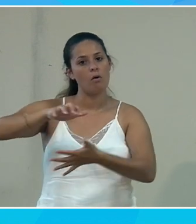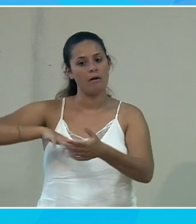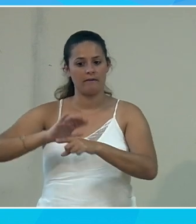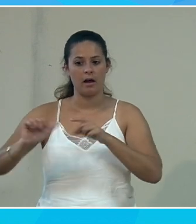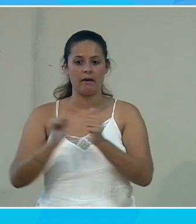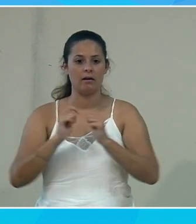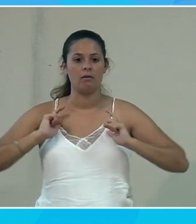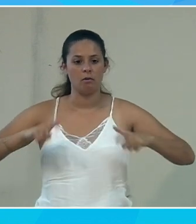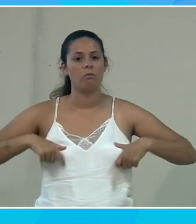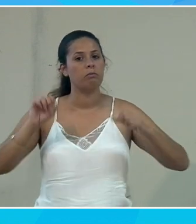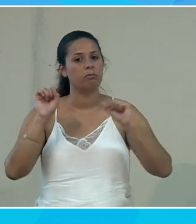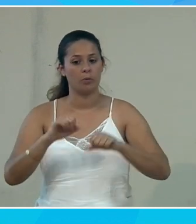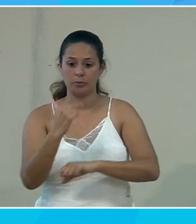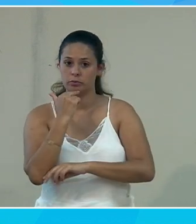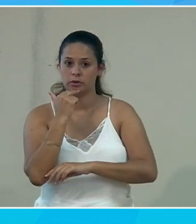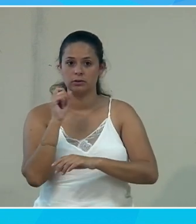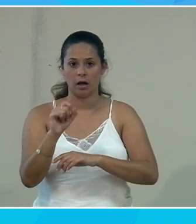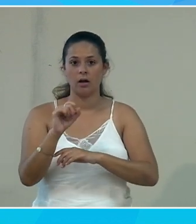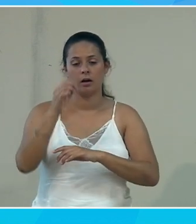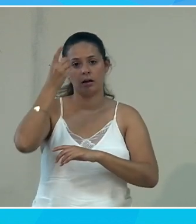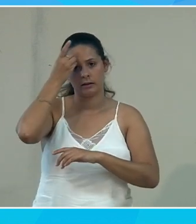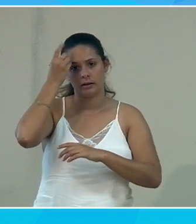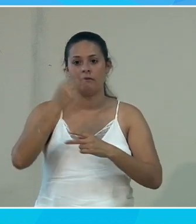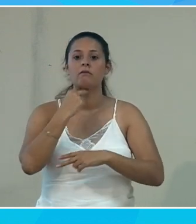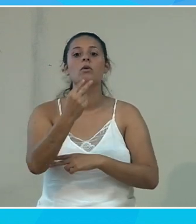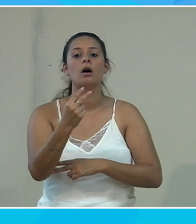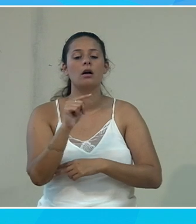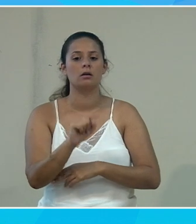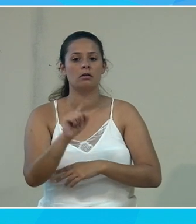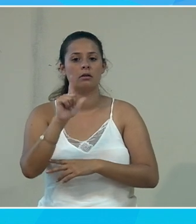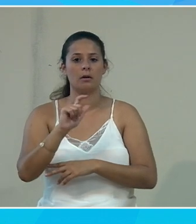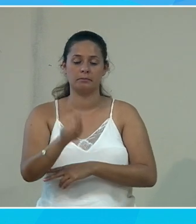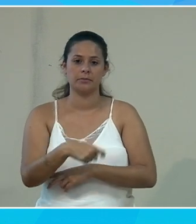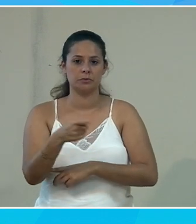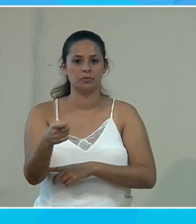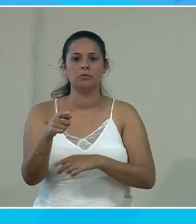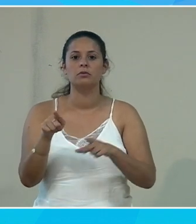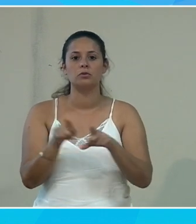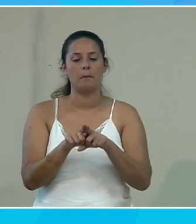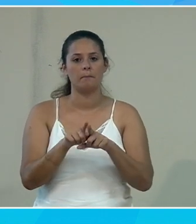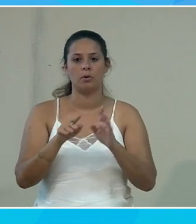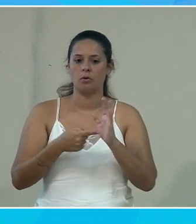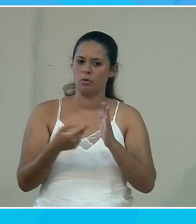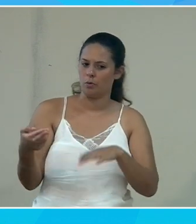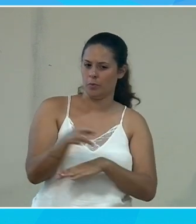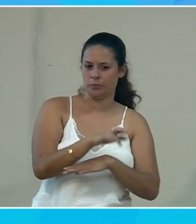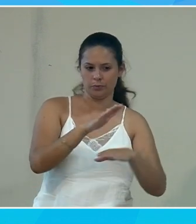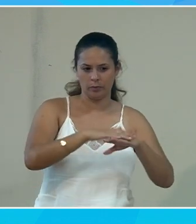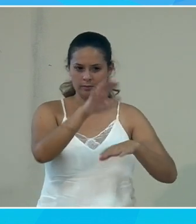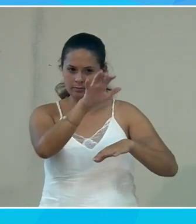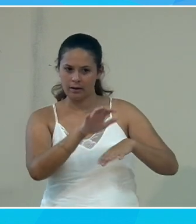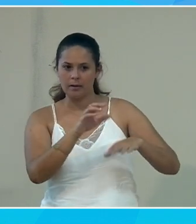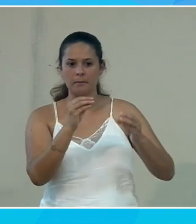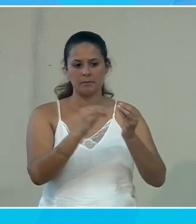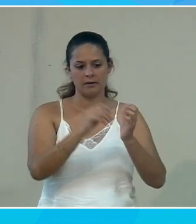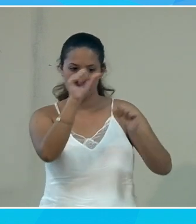écoles, vous pouvez très bien utiliser cette dictée vocale. Alors ça nécessitera forcément à un moment donné de revenir sur le texte, de faire de la mise